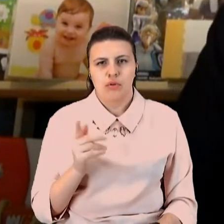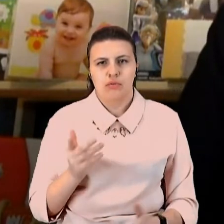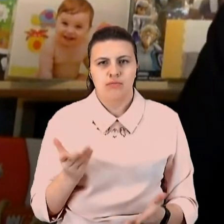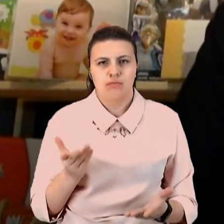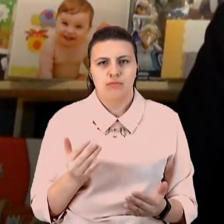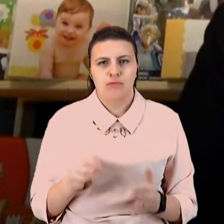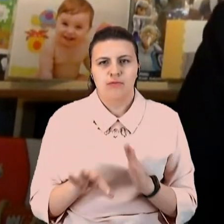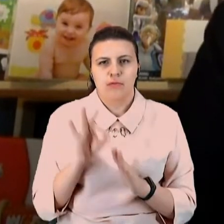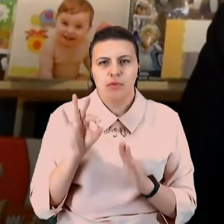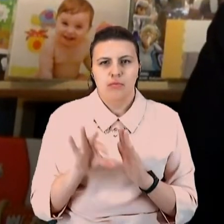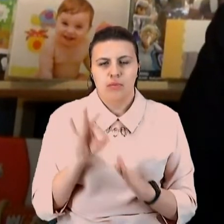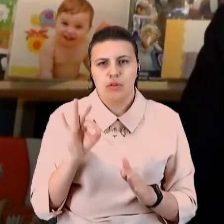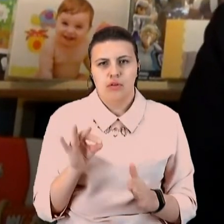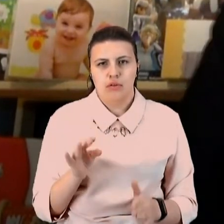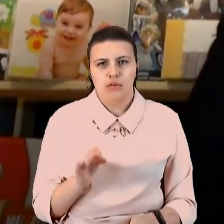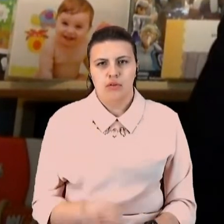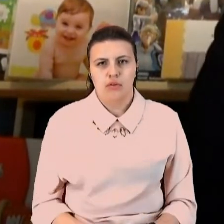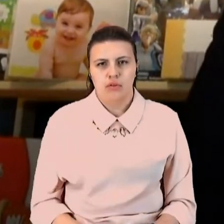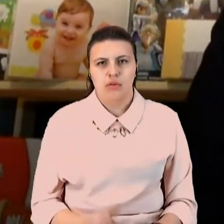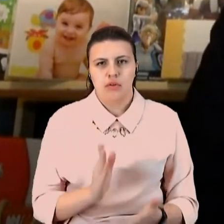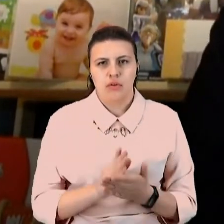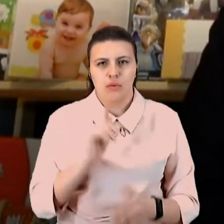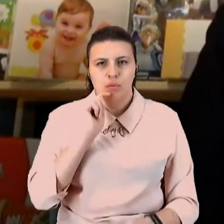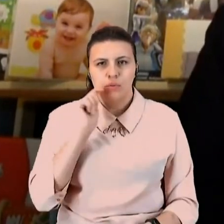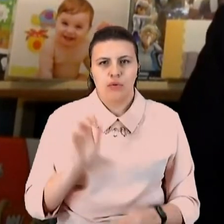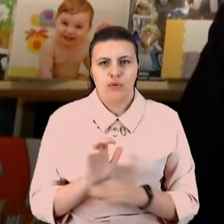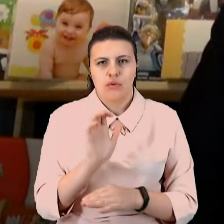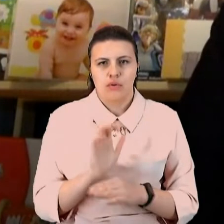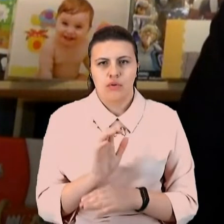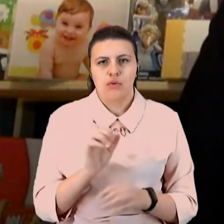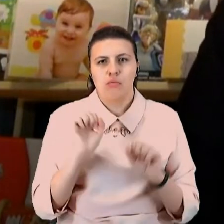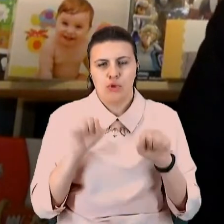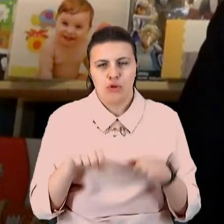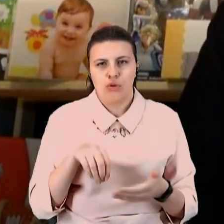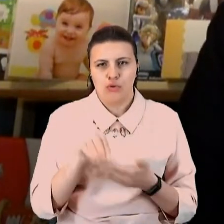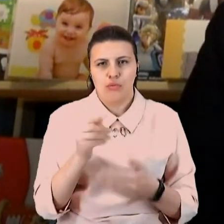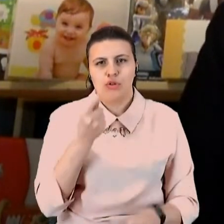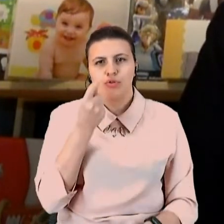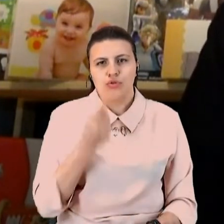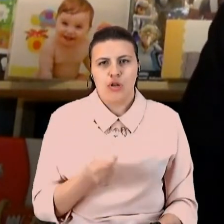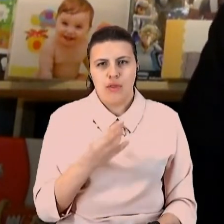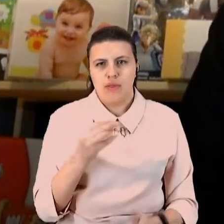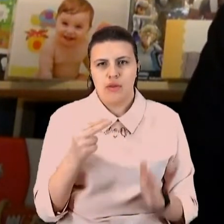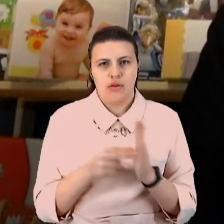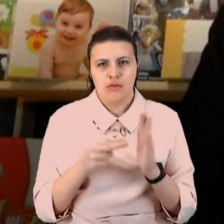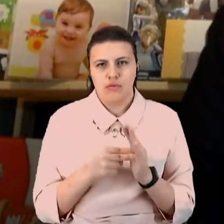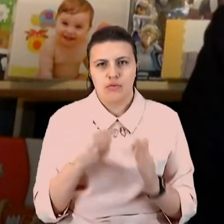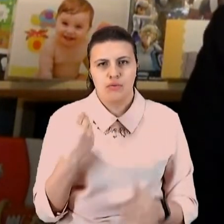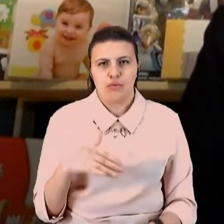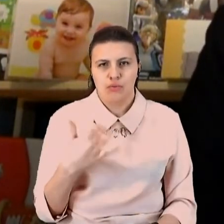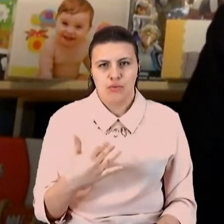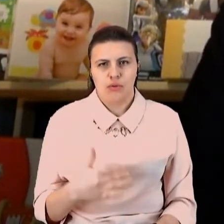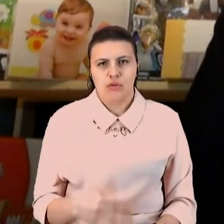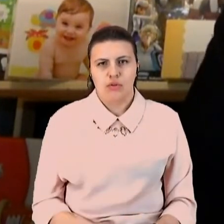багато товарів українського поробітного сфеки, абсолютно є достатньо, і там, наприклад, на стільки інших, 10-ти там